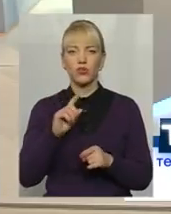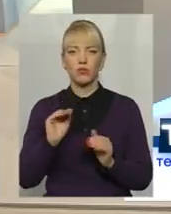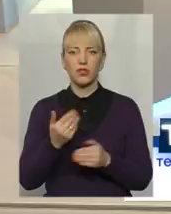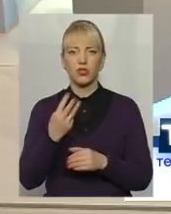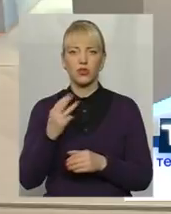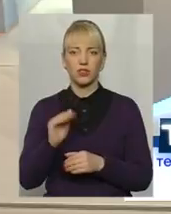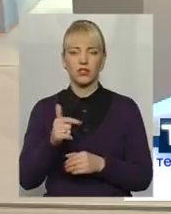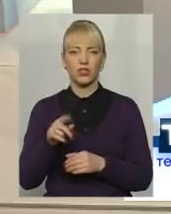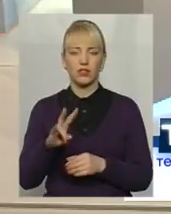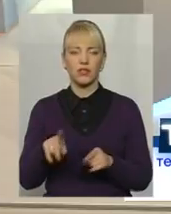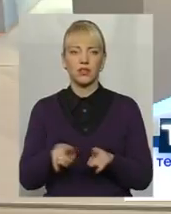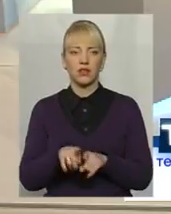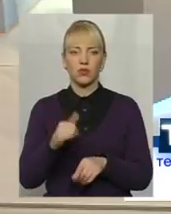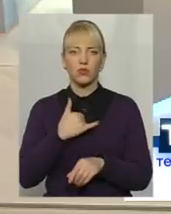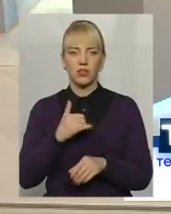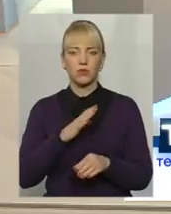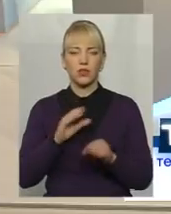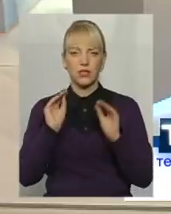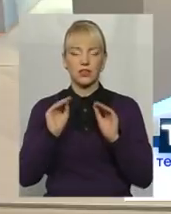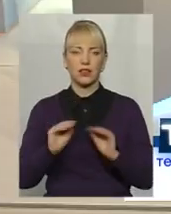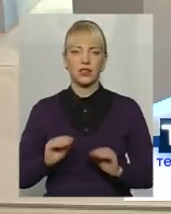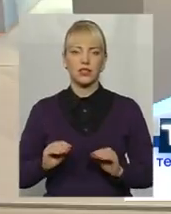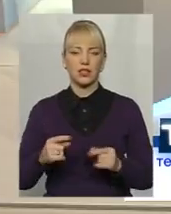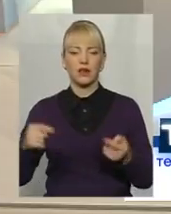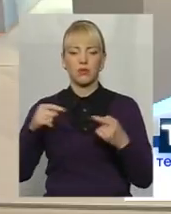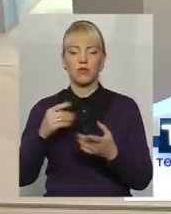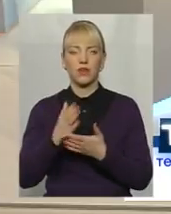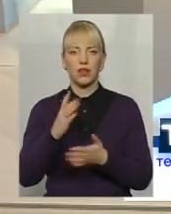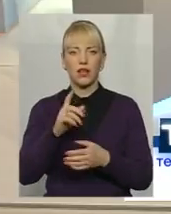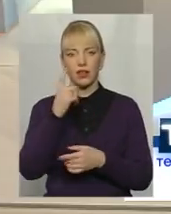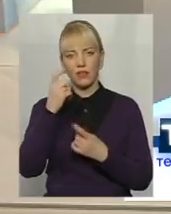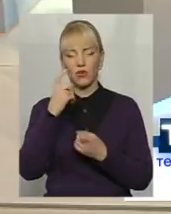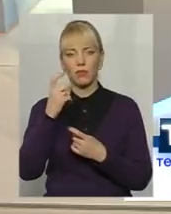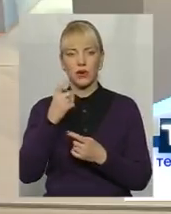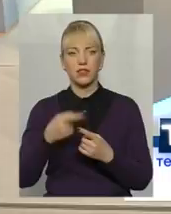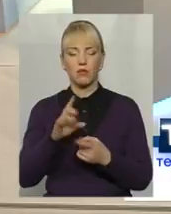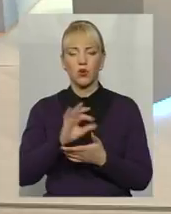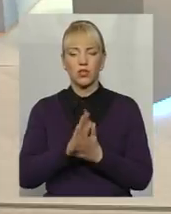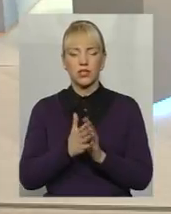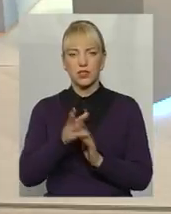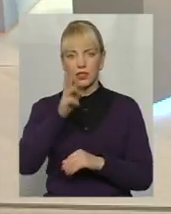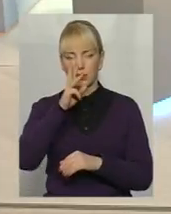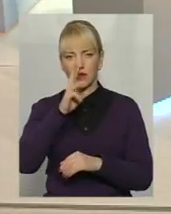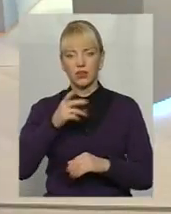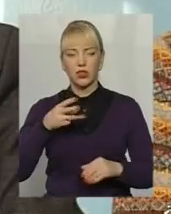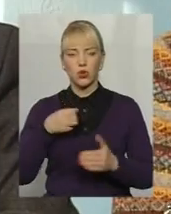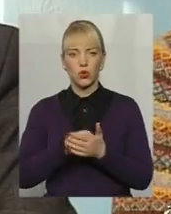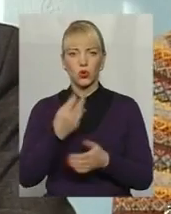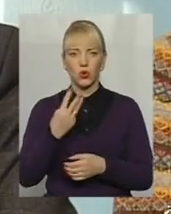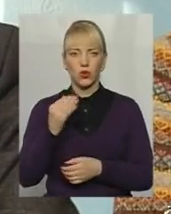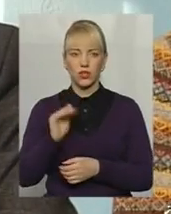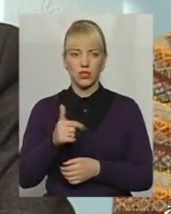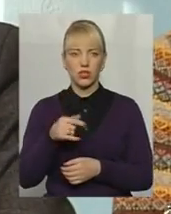гривень? Тому що так в нас велася статистика, відповідно є інформація, саме рівень заробітної плати до 3 тисяч гривень. Тобто, ми